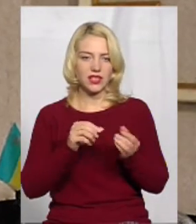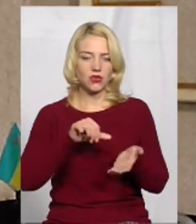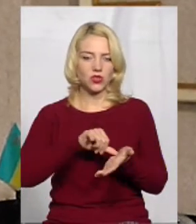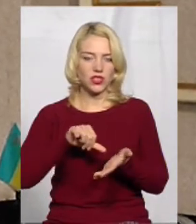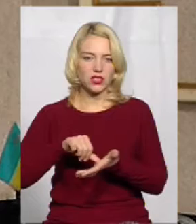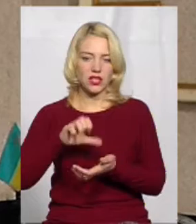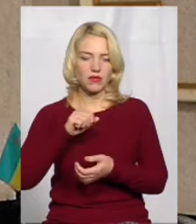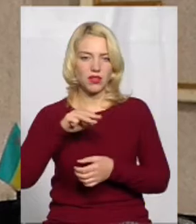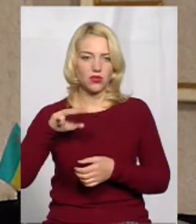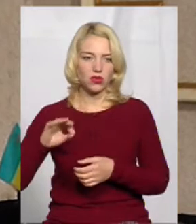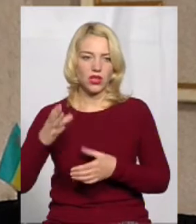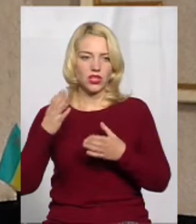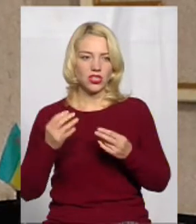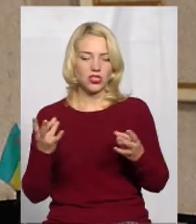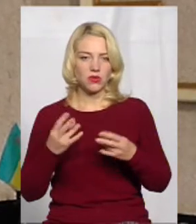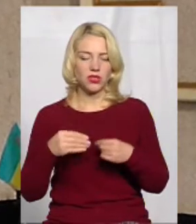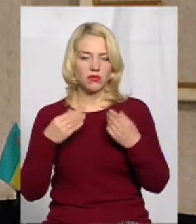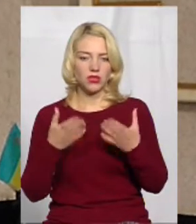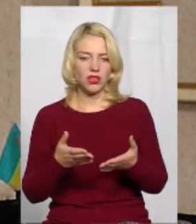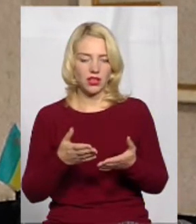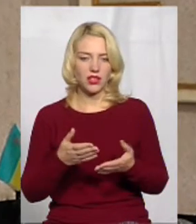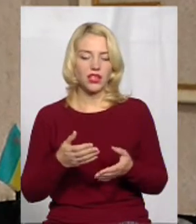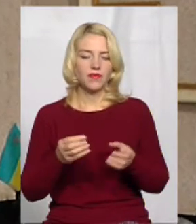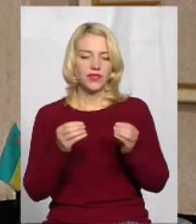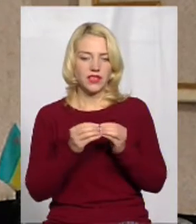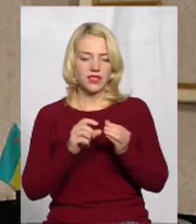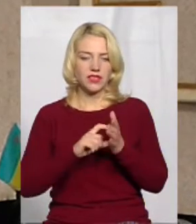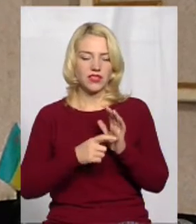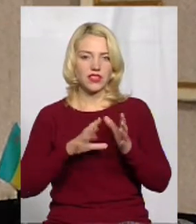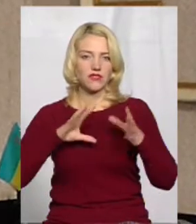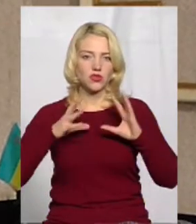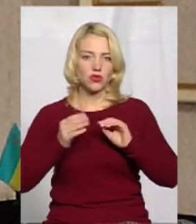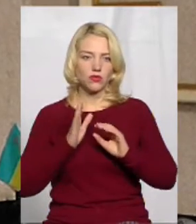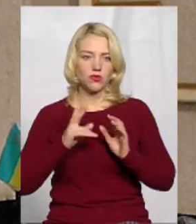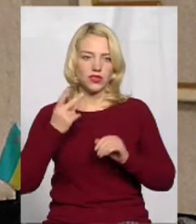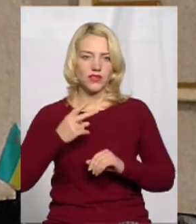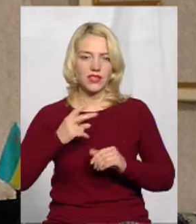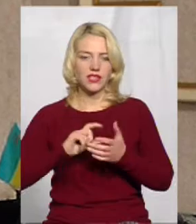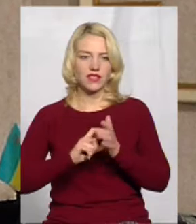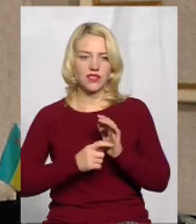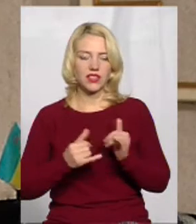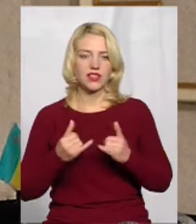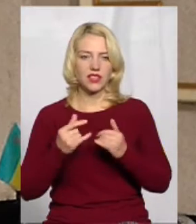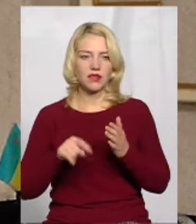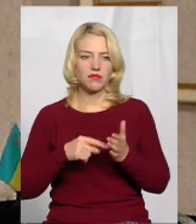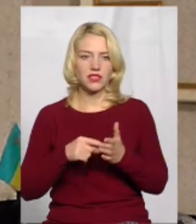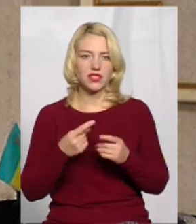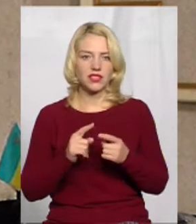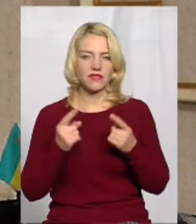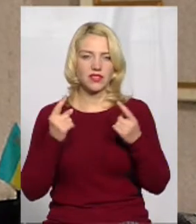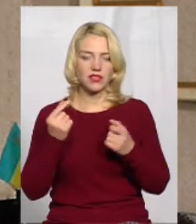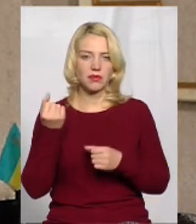операції і ще мають дати 10 квартир. Тобто всього 20 квартир. Я вважаю, що для міста це велика перемога.